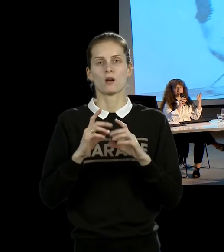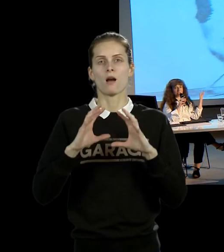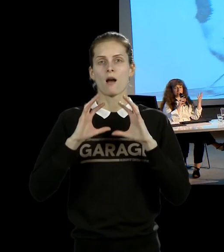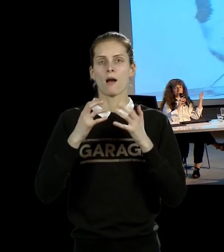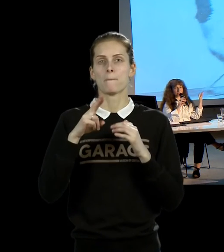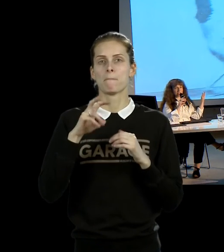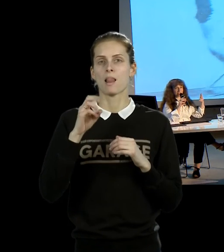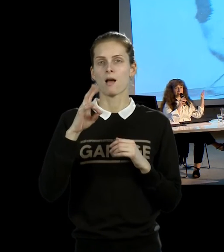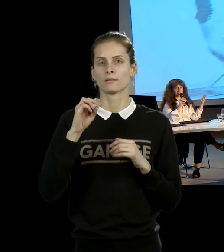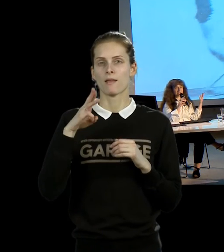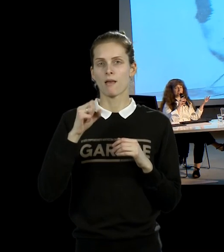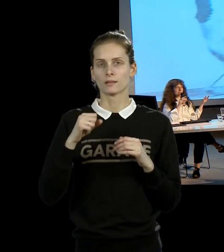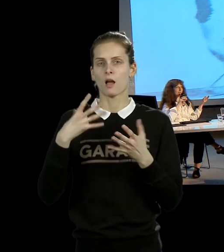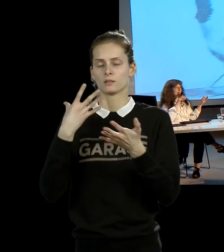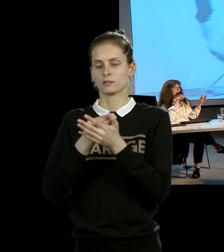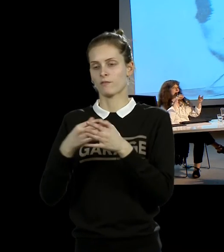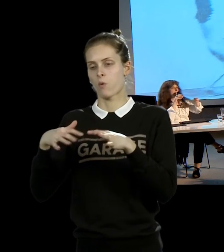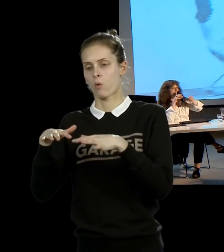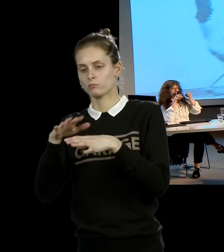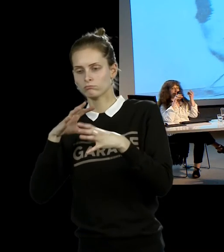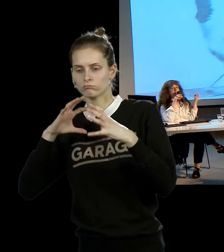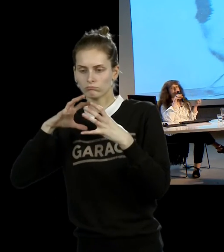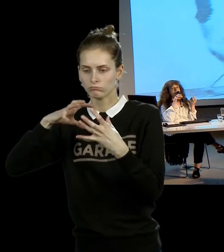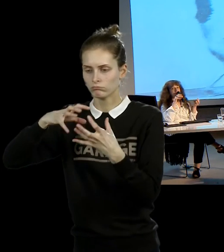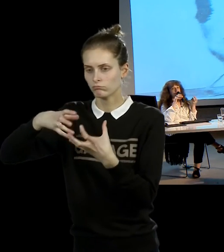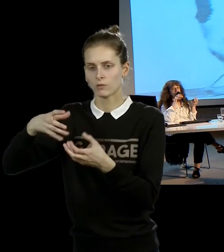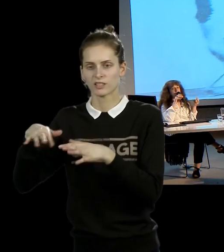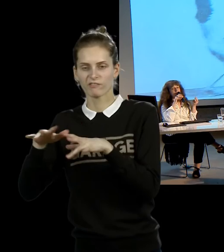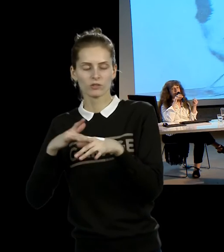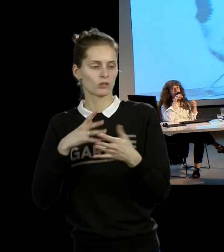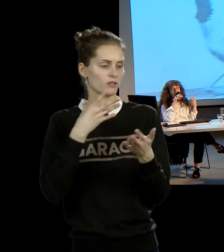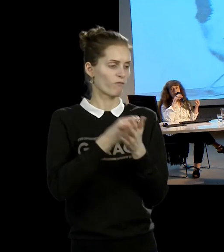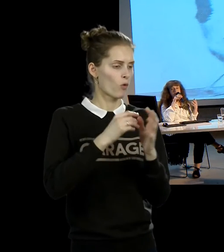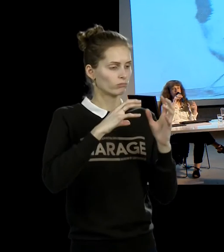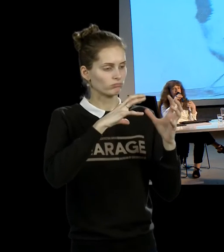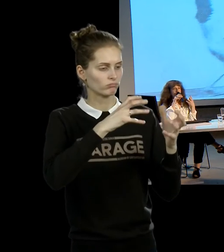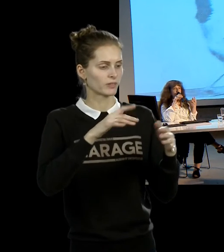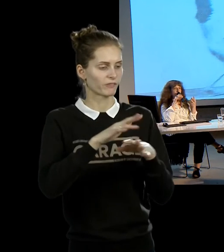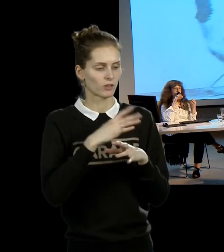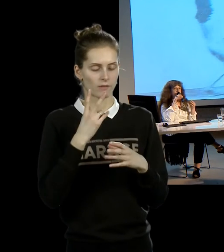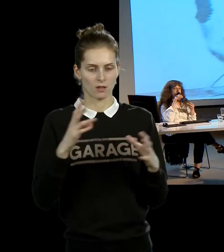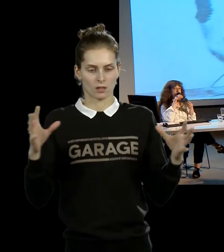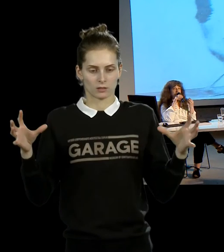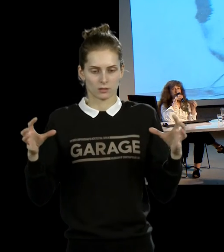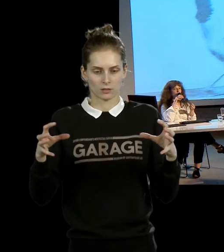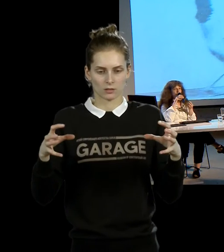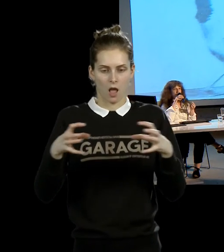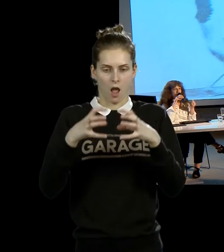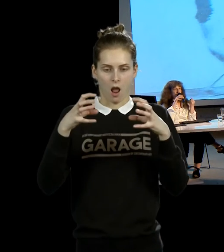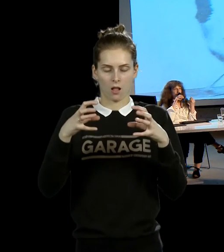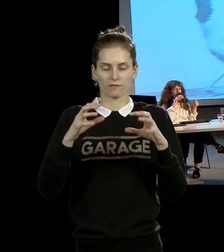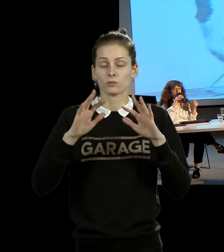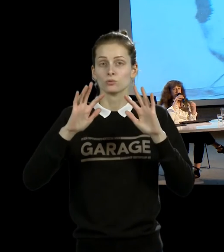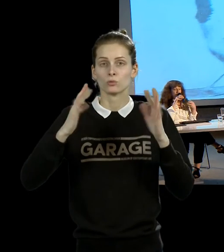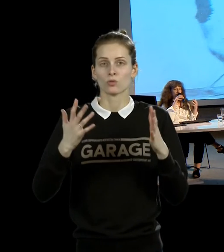вращаются каждая по своей орбите и сталкиваются случайно. Они сталкиваются не потому, что они враждебны по